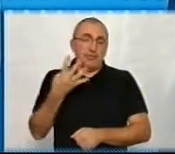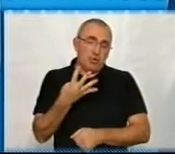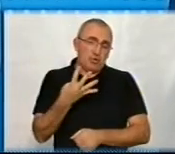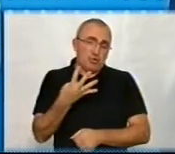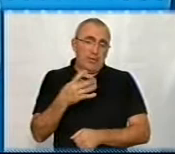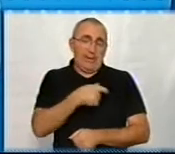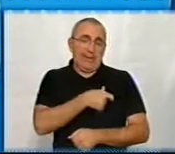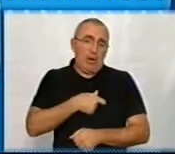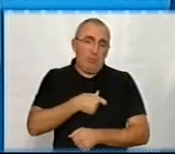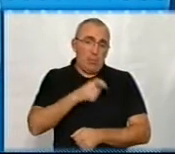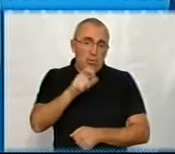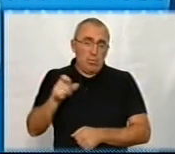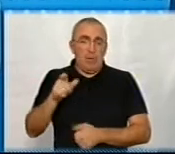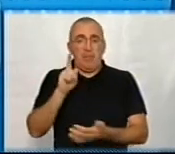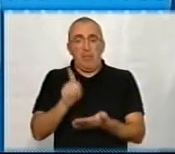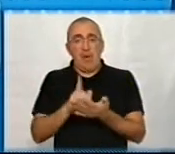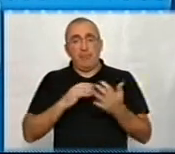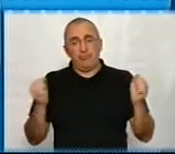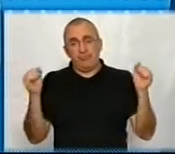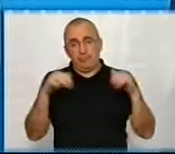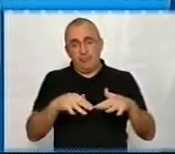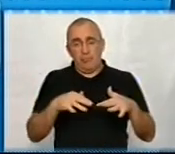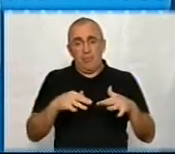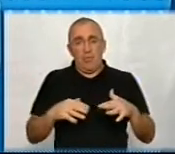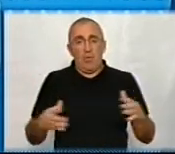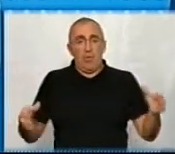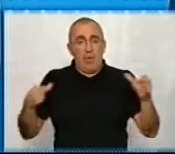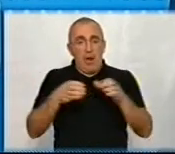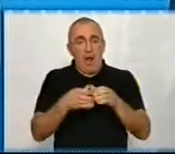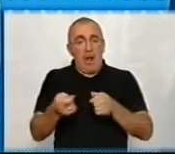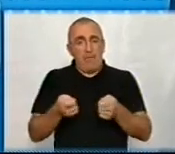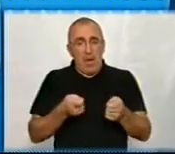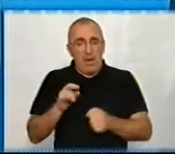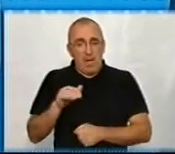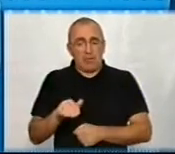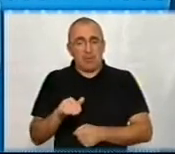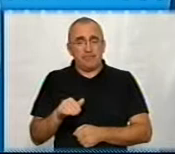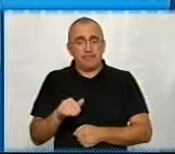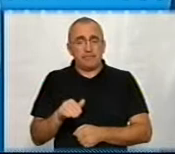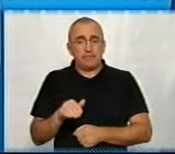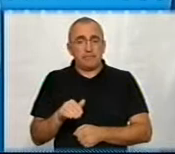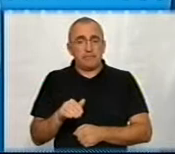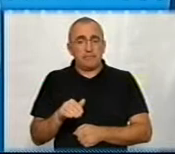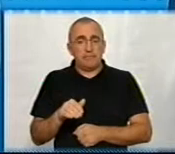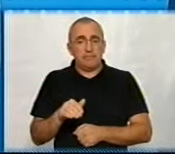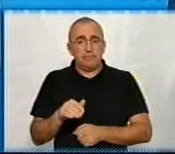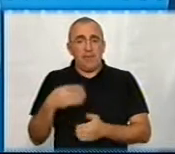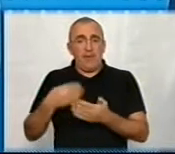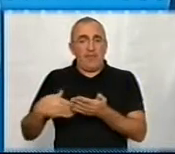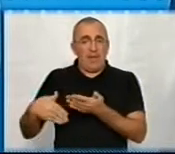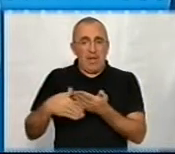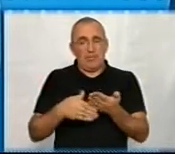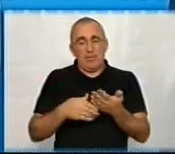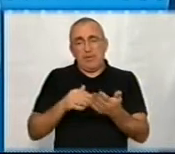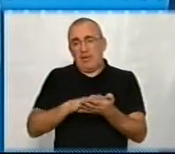депутата, які мають збиратись, вони мають утворювати свій апарат, який має оплатити, ну, фінансуватись